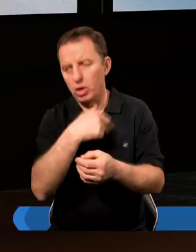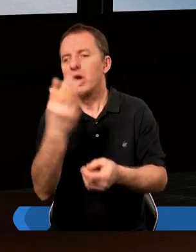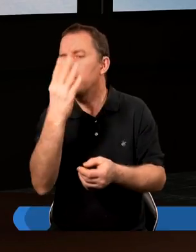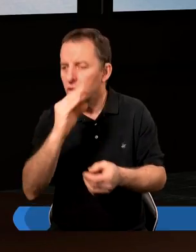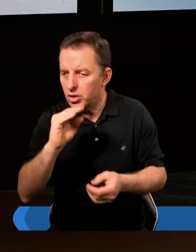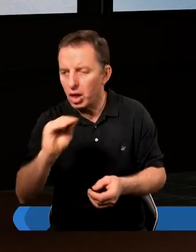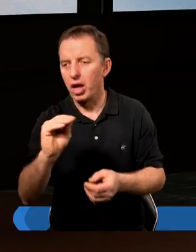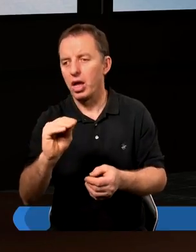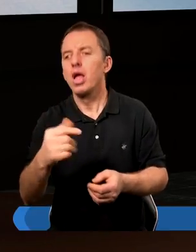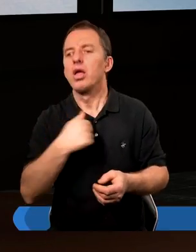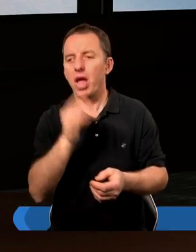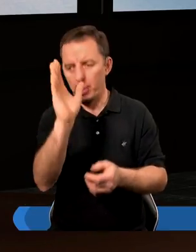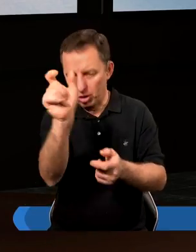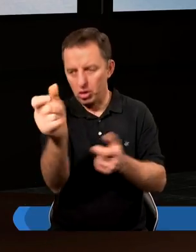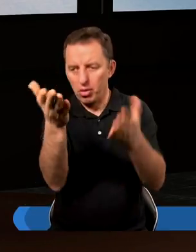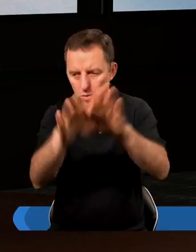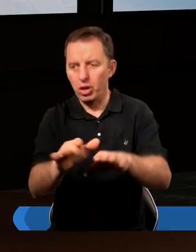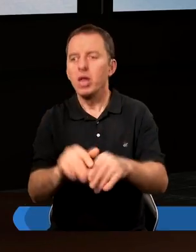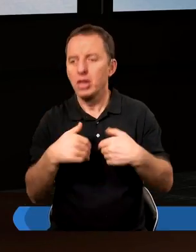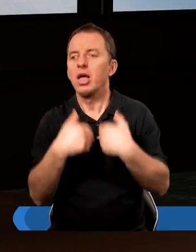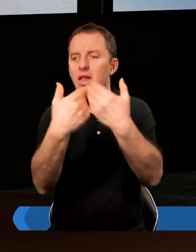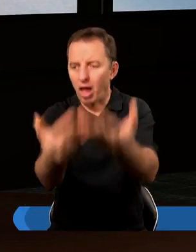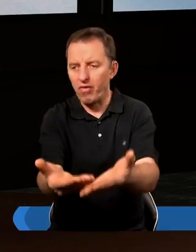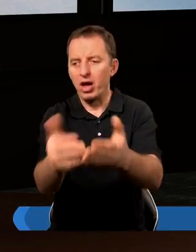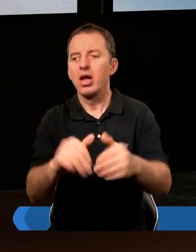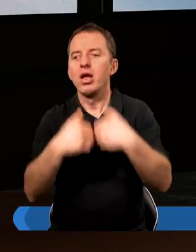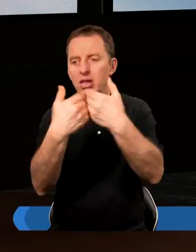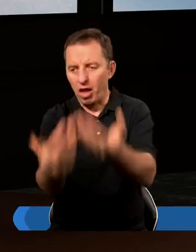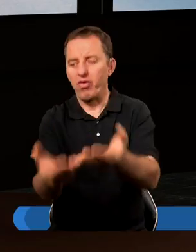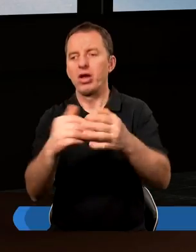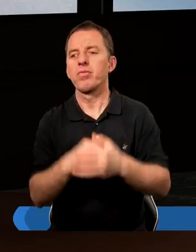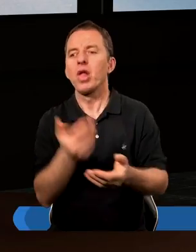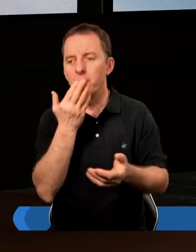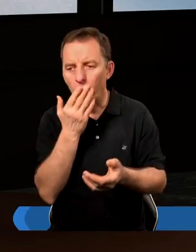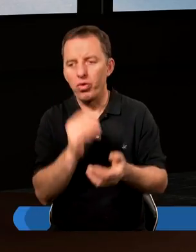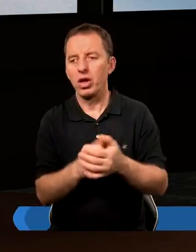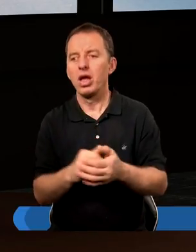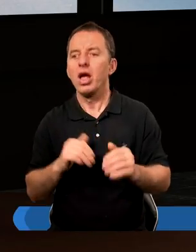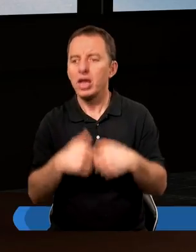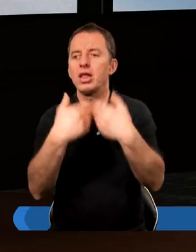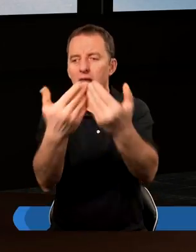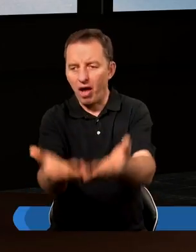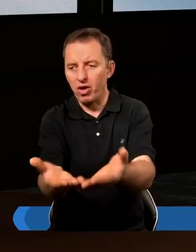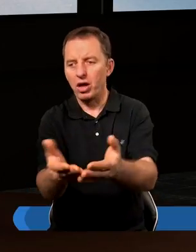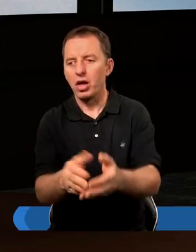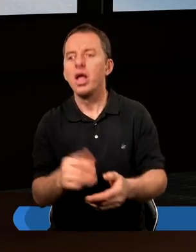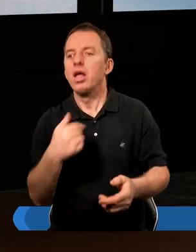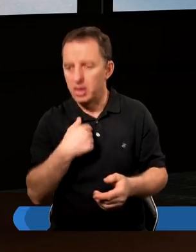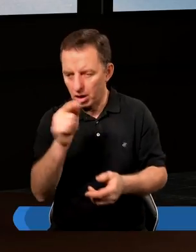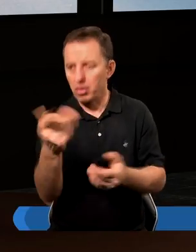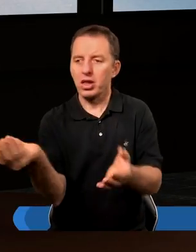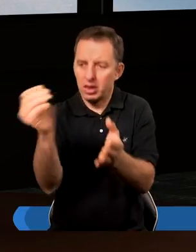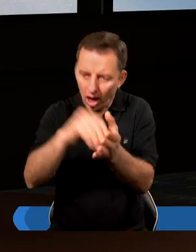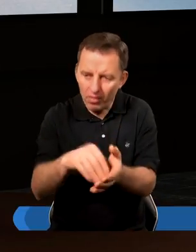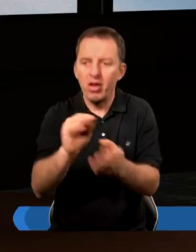nie. Ja Ci będę błogosławił, ale Ty dawaj. I wiele jest tekstów Biblii, które mówi Ty dawaj, a ja Ci wtedy